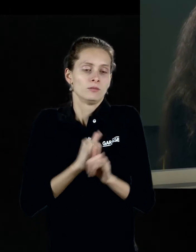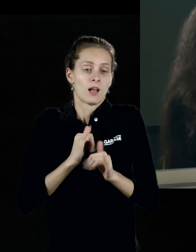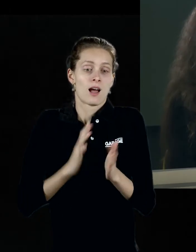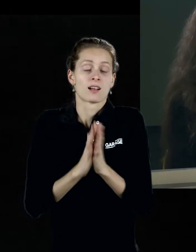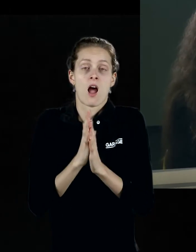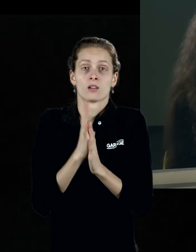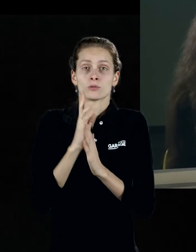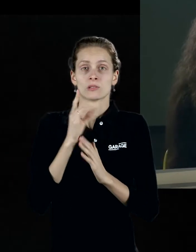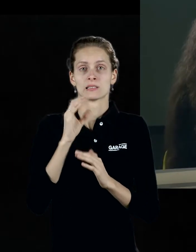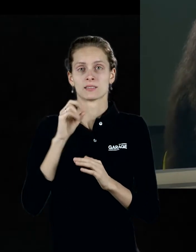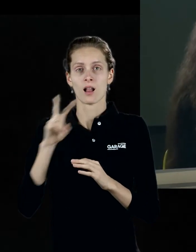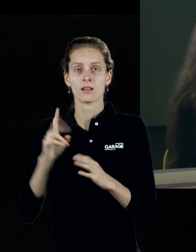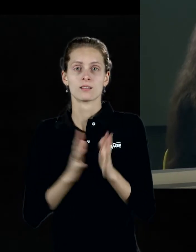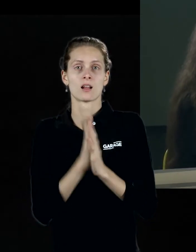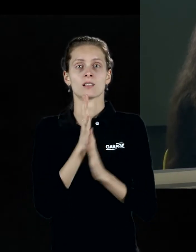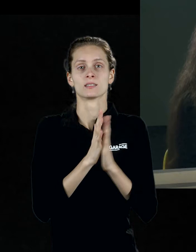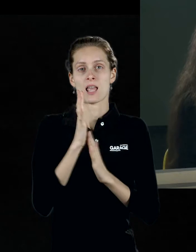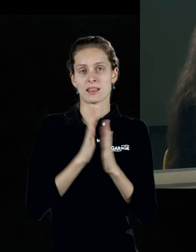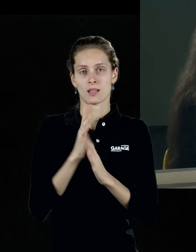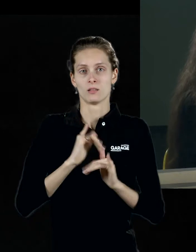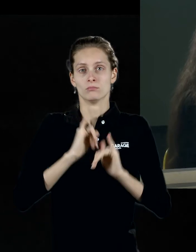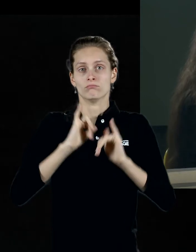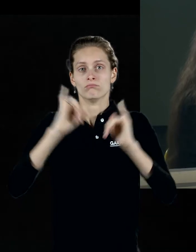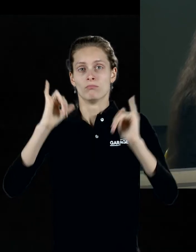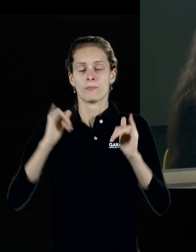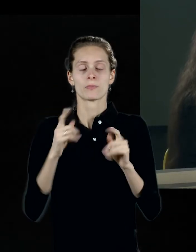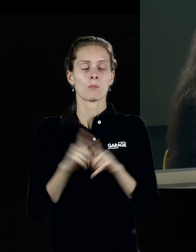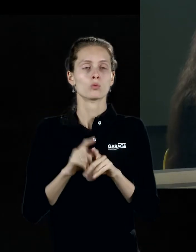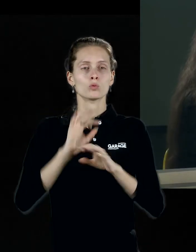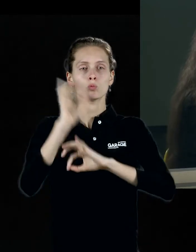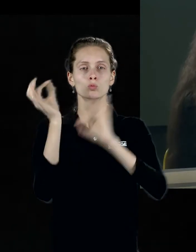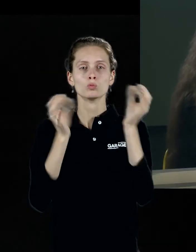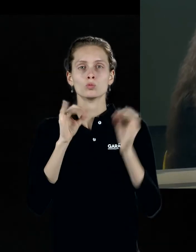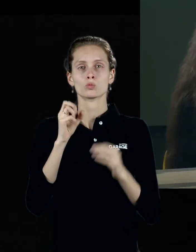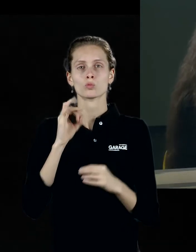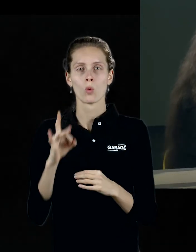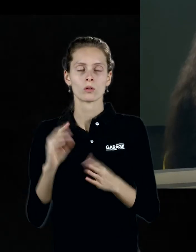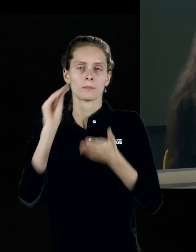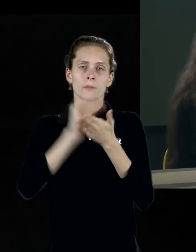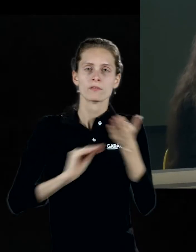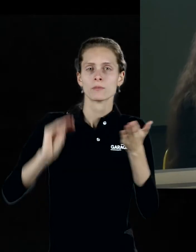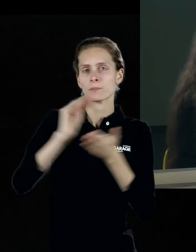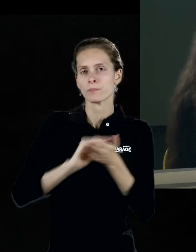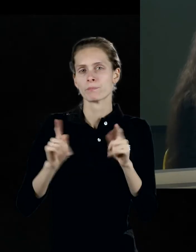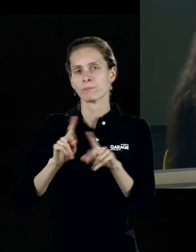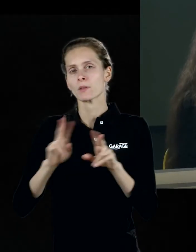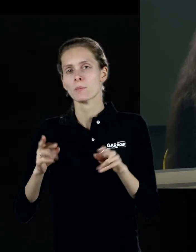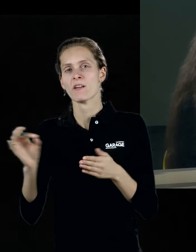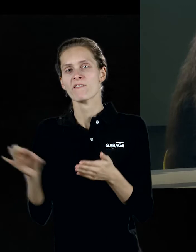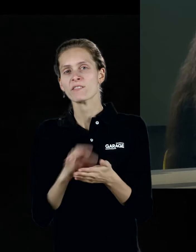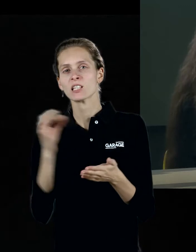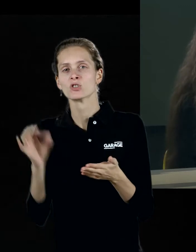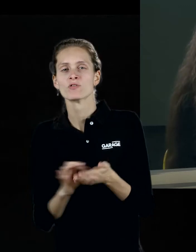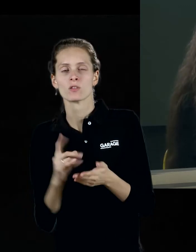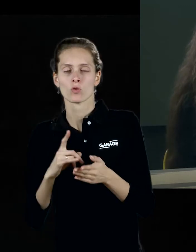разрастается как некие растения и как некий узор, да, узор, как некие паттерны, которые повторяются, почти как вышивка, почти как